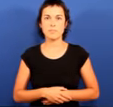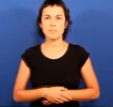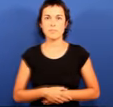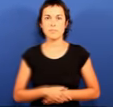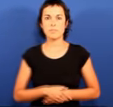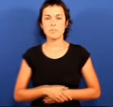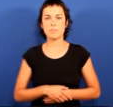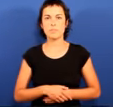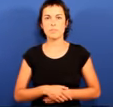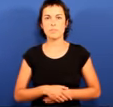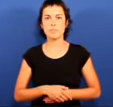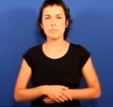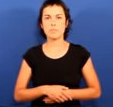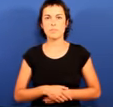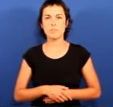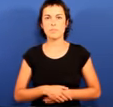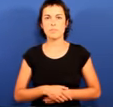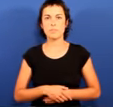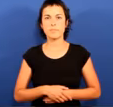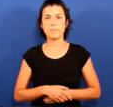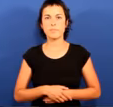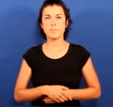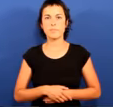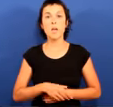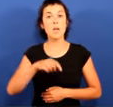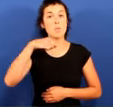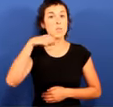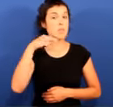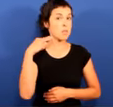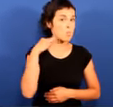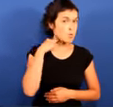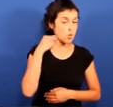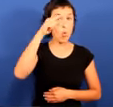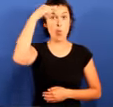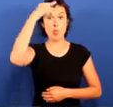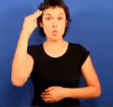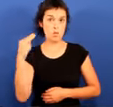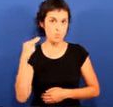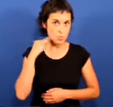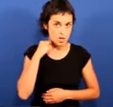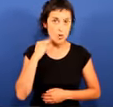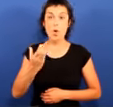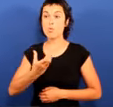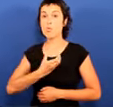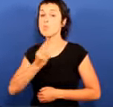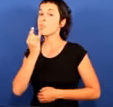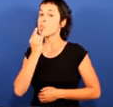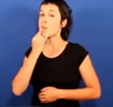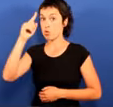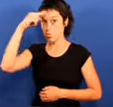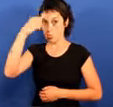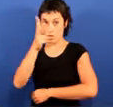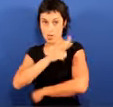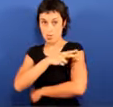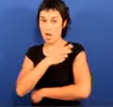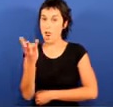zinogotzia egon zen. Horten ere, eialdiak bizkiko foru aldondiko kultura zeiaren lankidetza izan du, eta iraiaren bosteti bederat